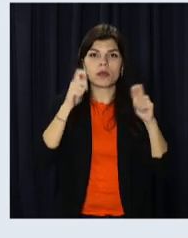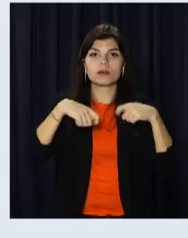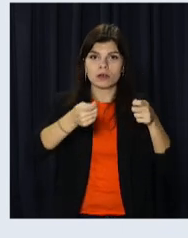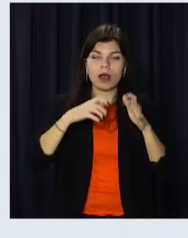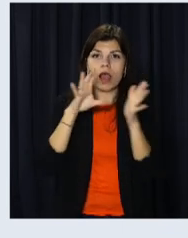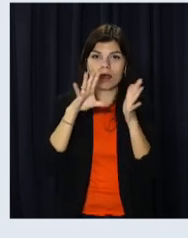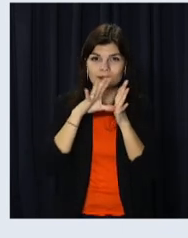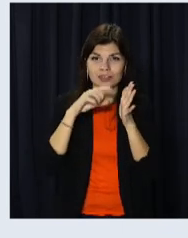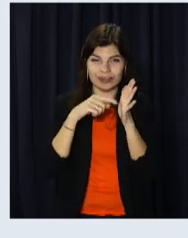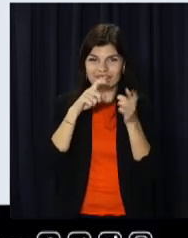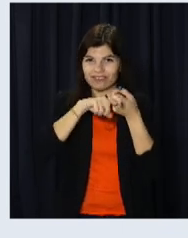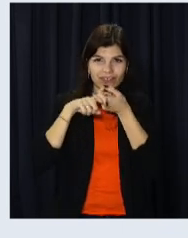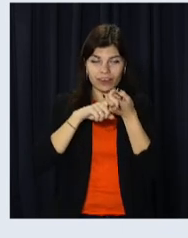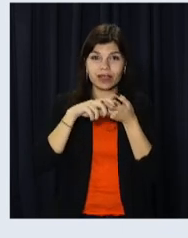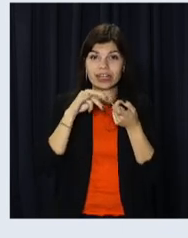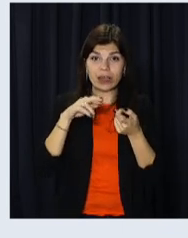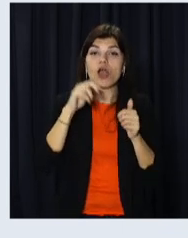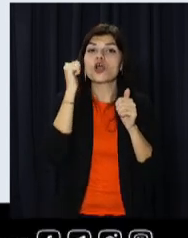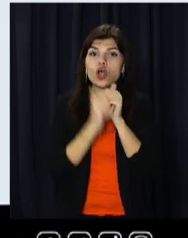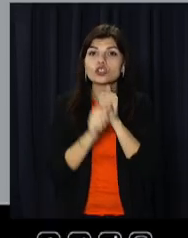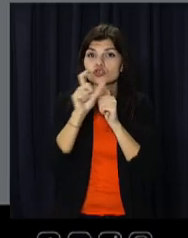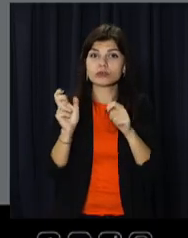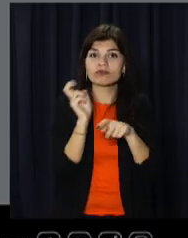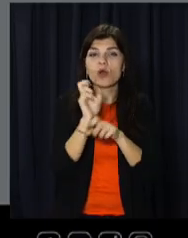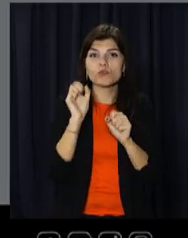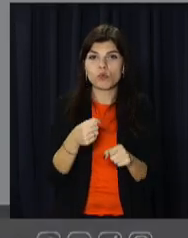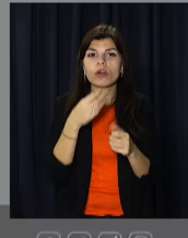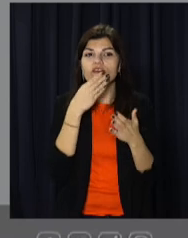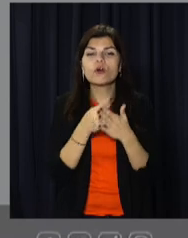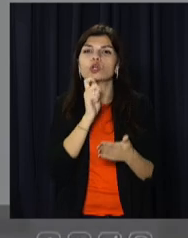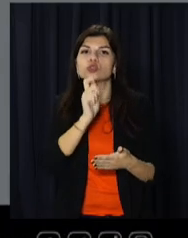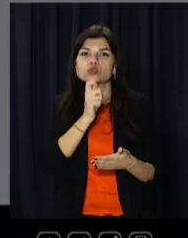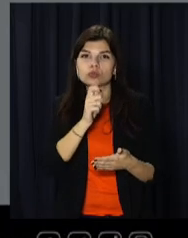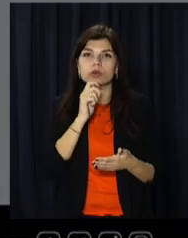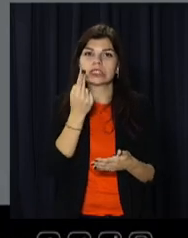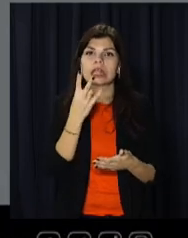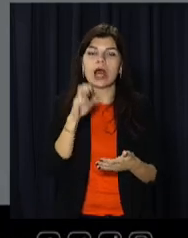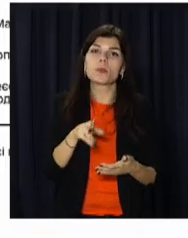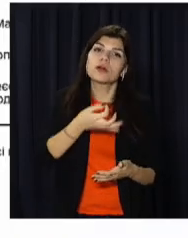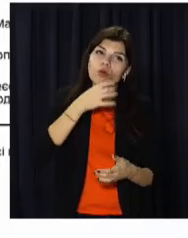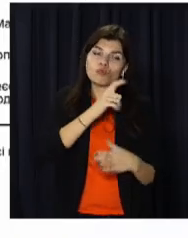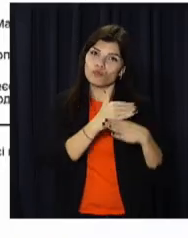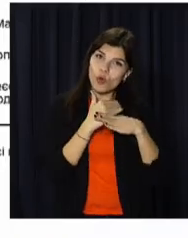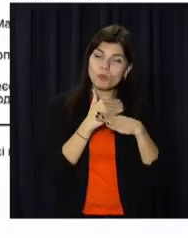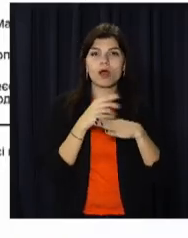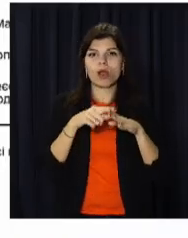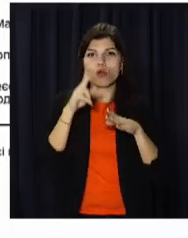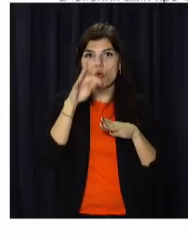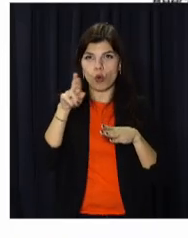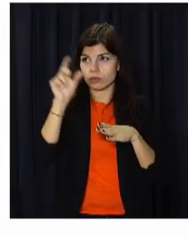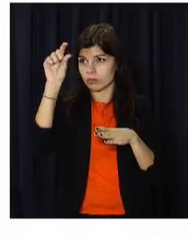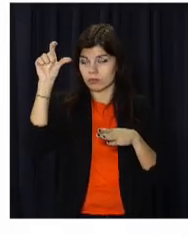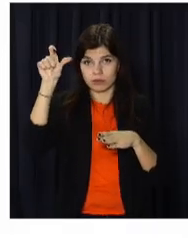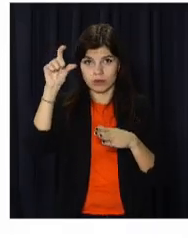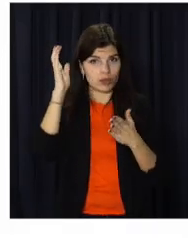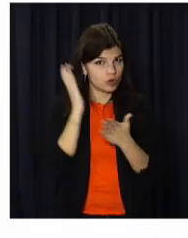електронної системи охорони здоров'я в «Дію». Кожен відвідувач може залишити свій відгук про сервіс у ЦНАП за допомогою QR-коду, розміщеного